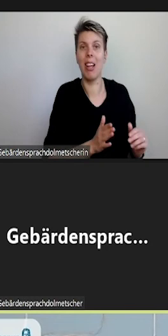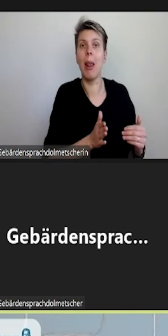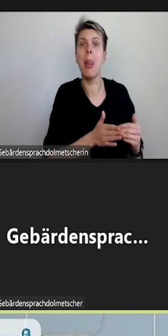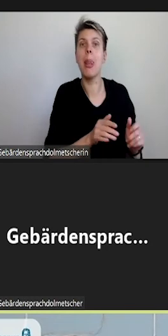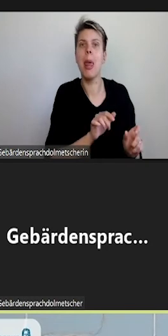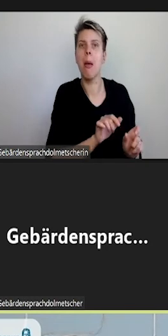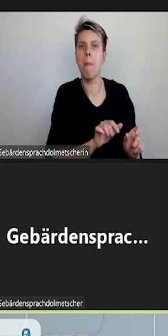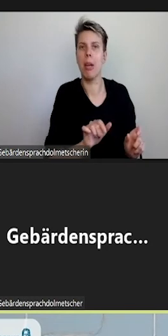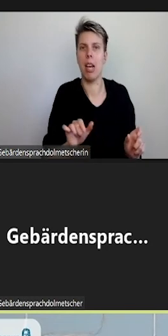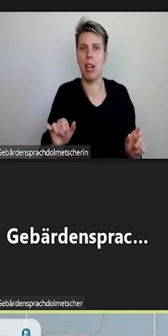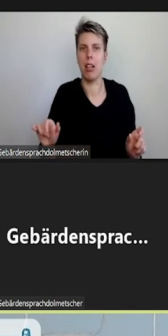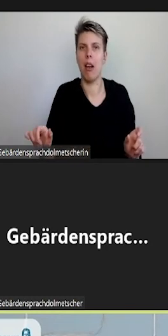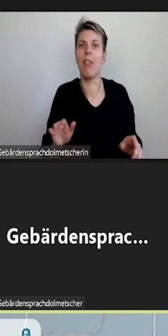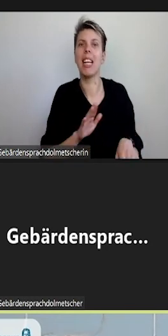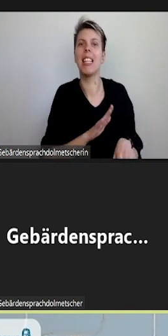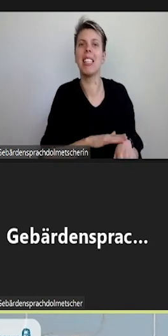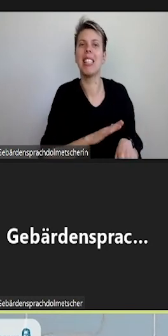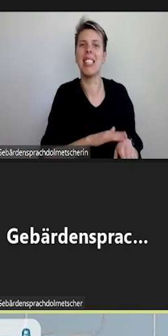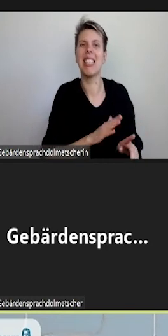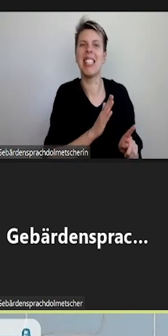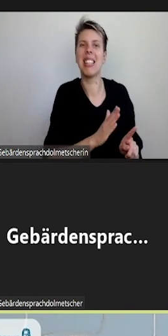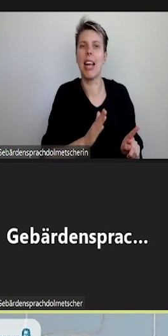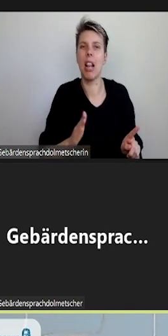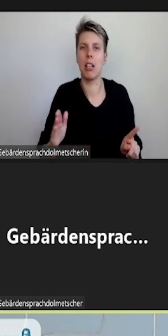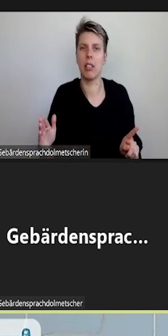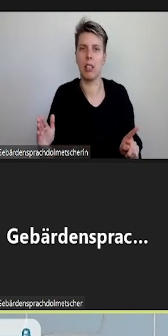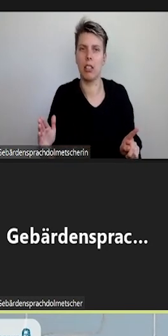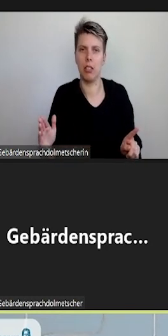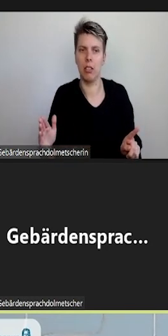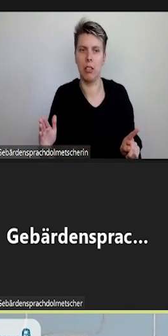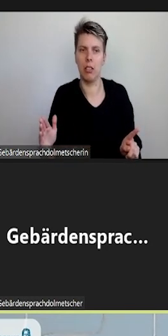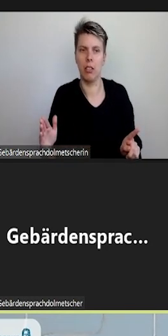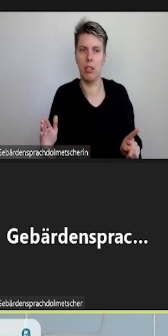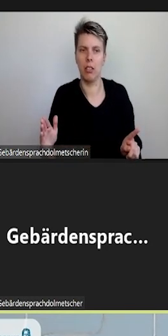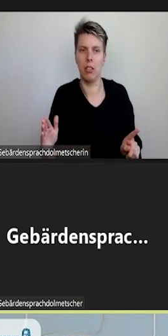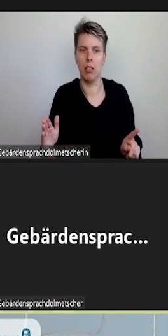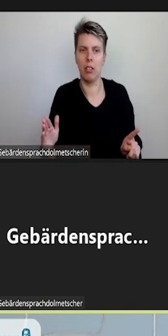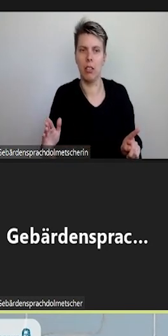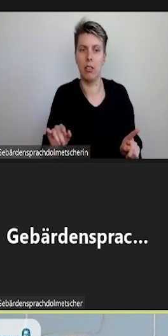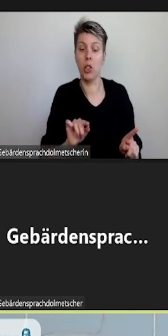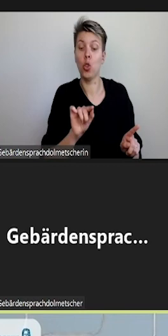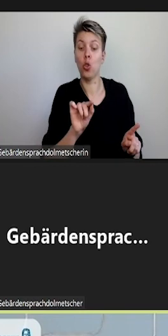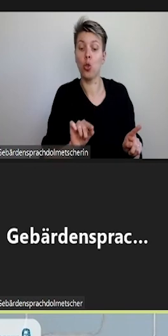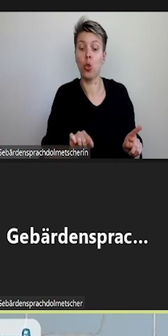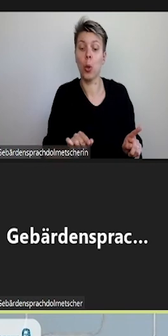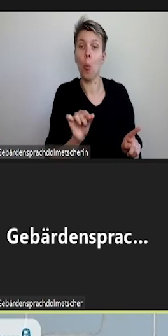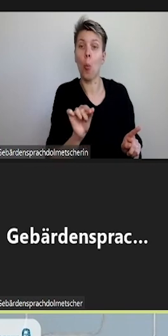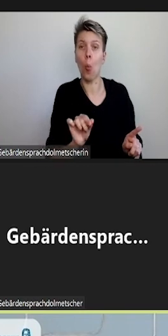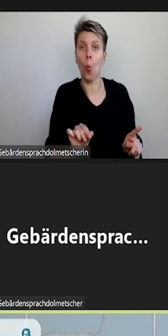auf einer Timeline. Der sehr dünne gelbe Strich